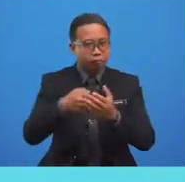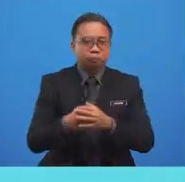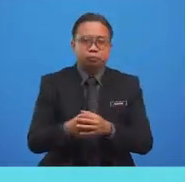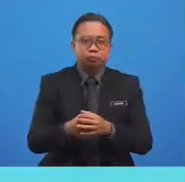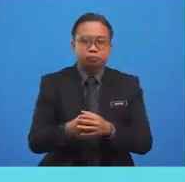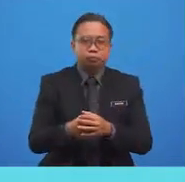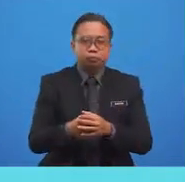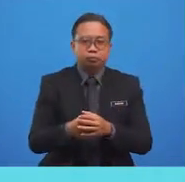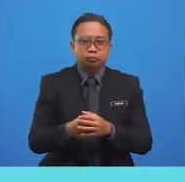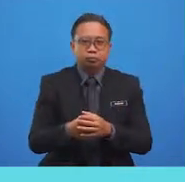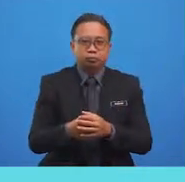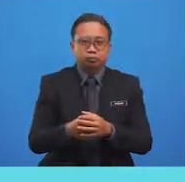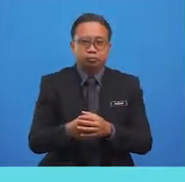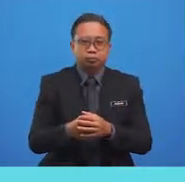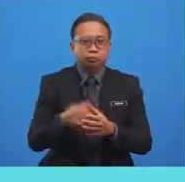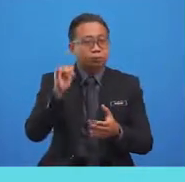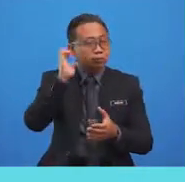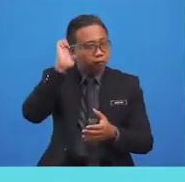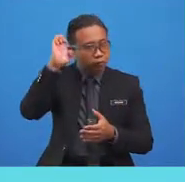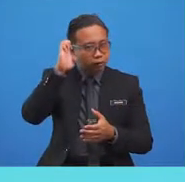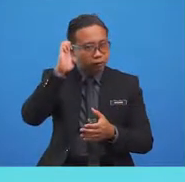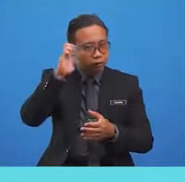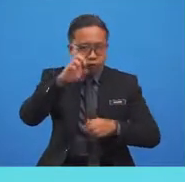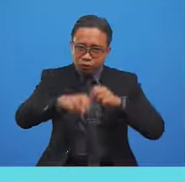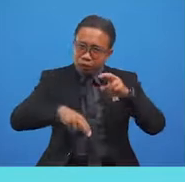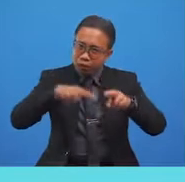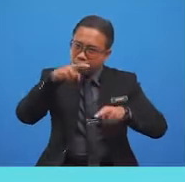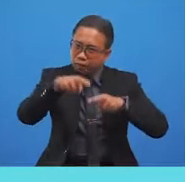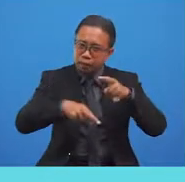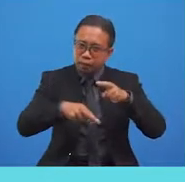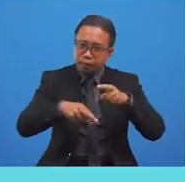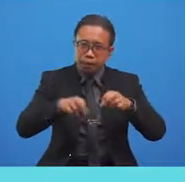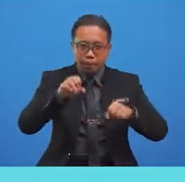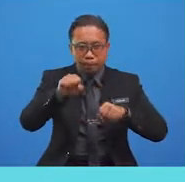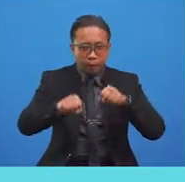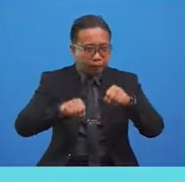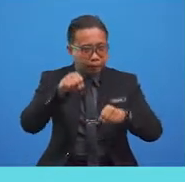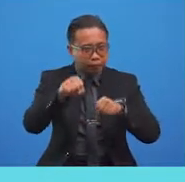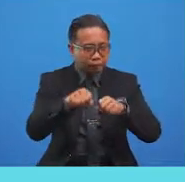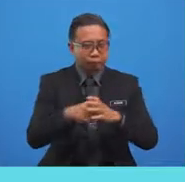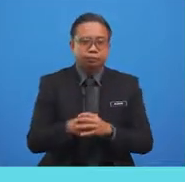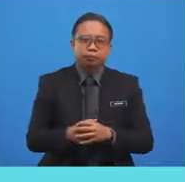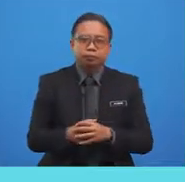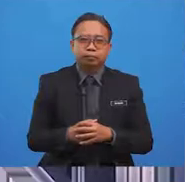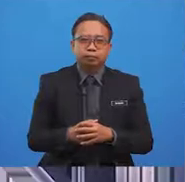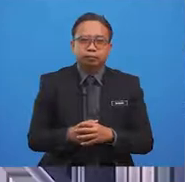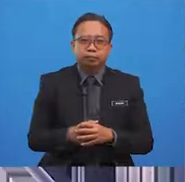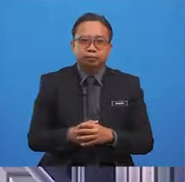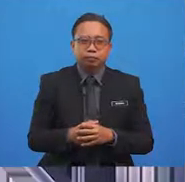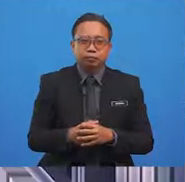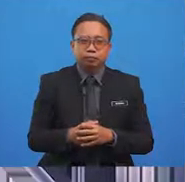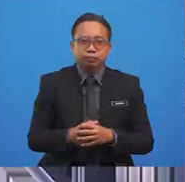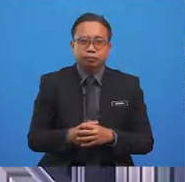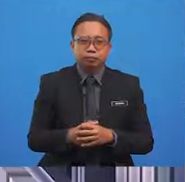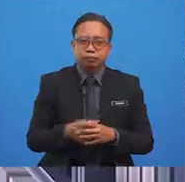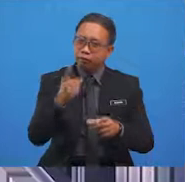This looks like he is riding a bike. So, ride bike. Ride a